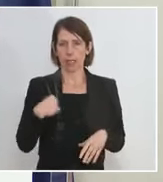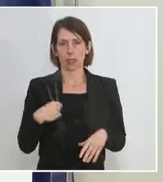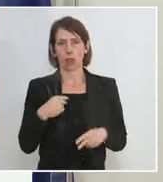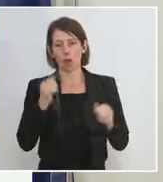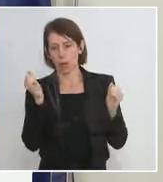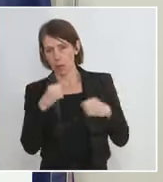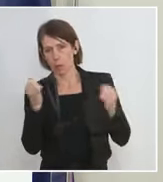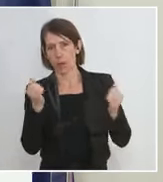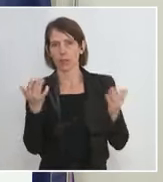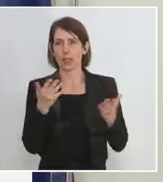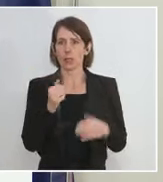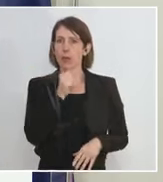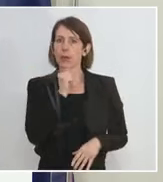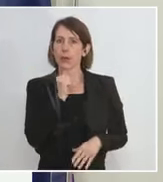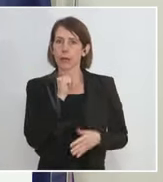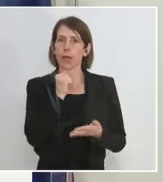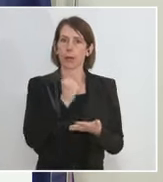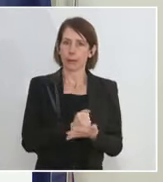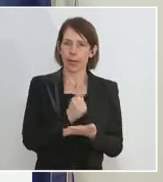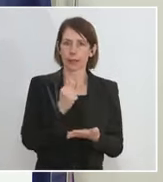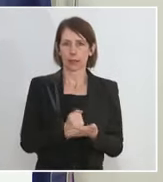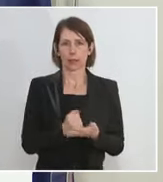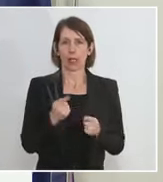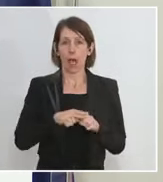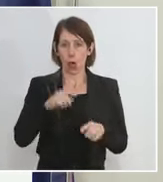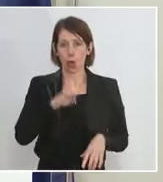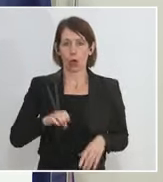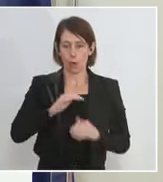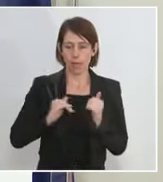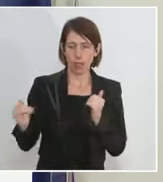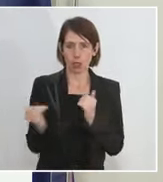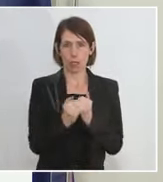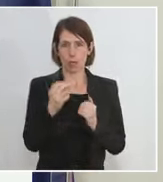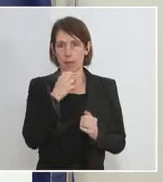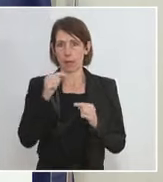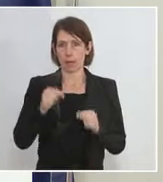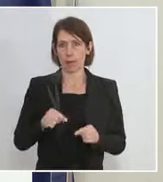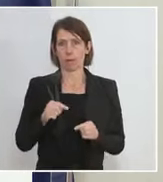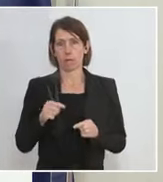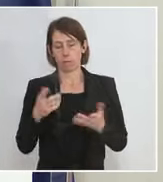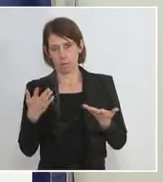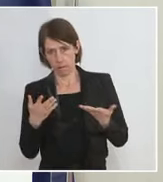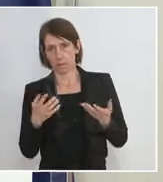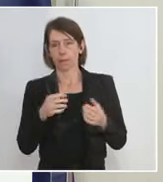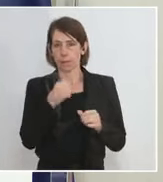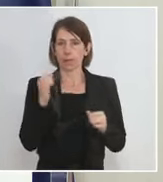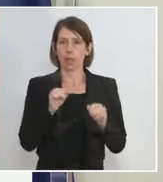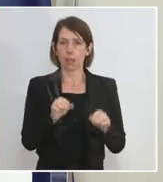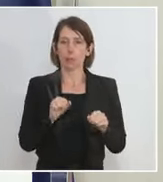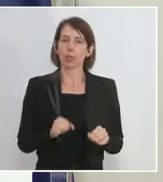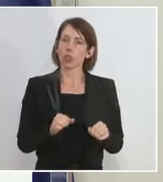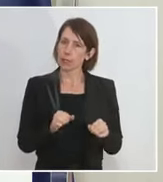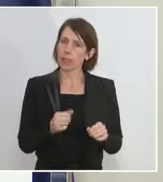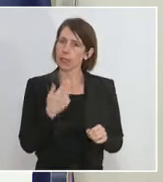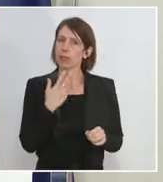verständigt. Ein Projekt, das jetzt auch auf europäischer Ebene vorangetrieben wird. Eine Möglichkeit, dass Menschen, die entweder